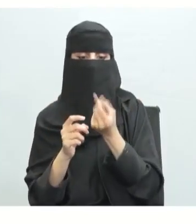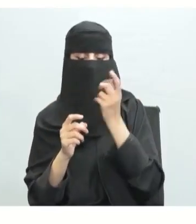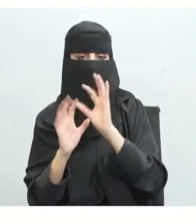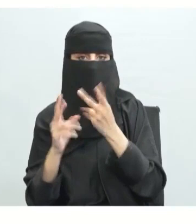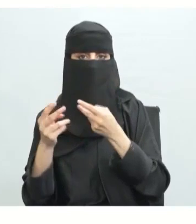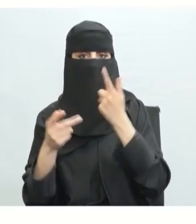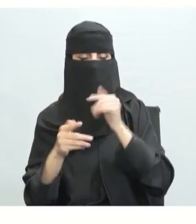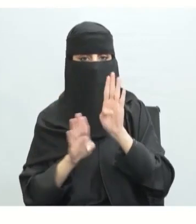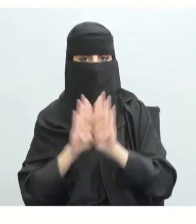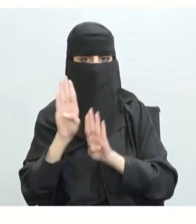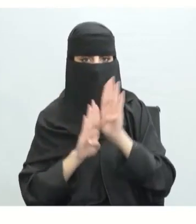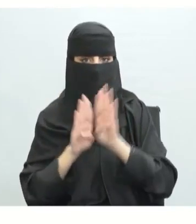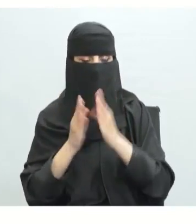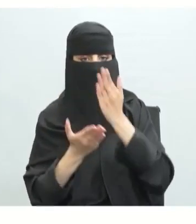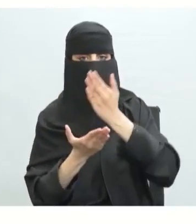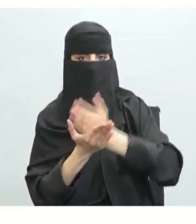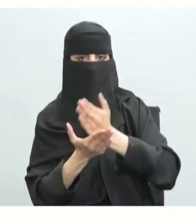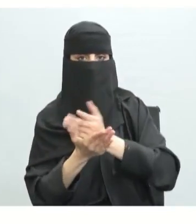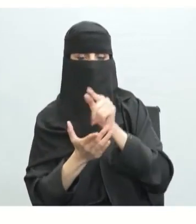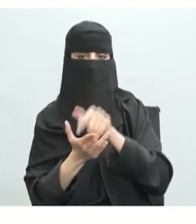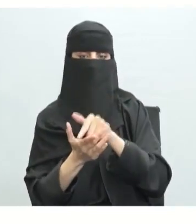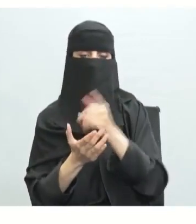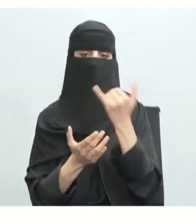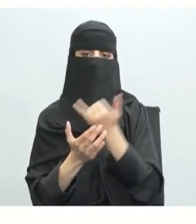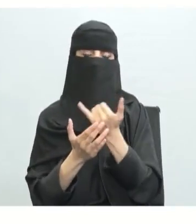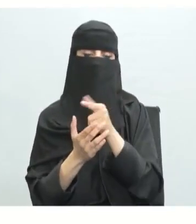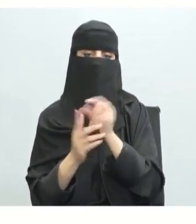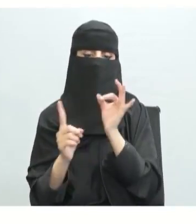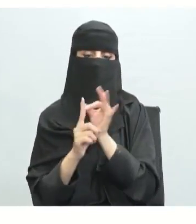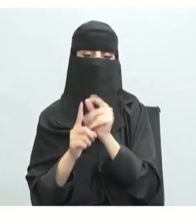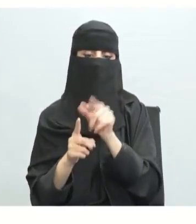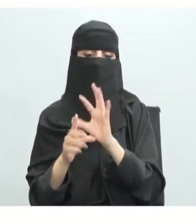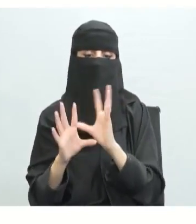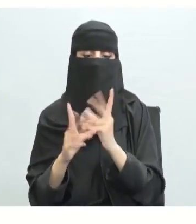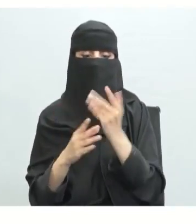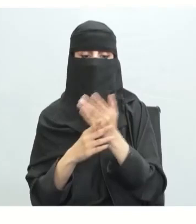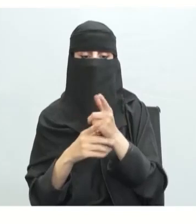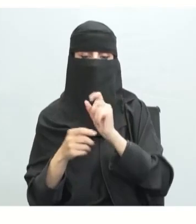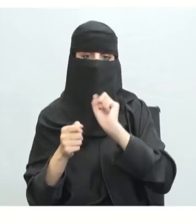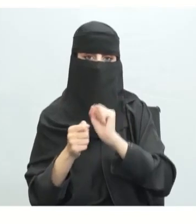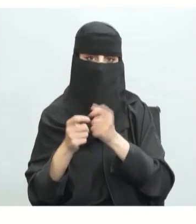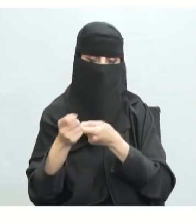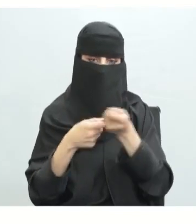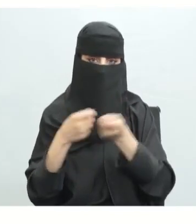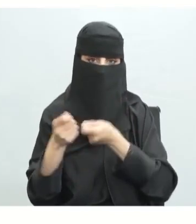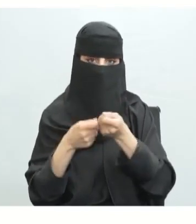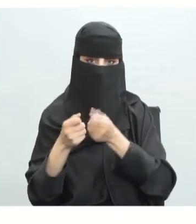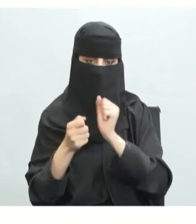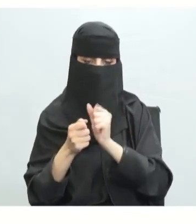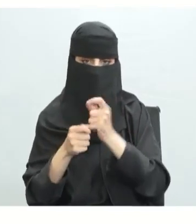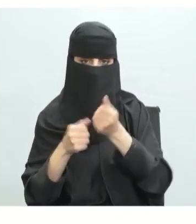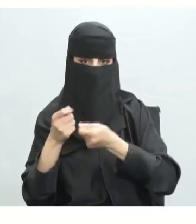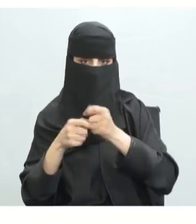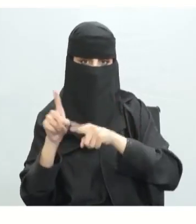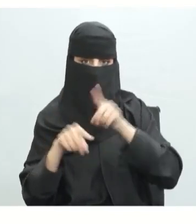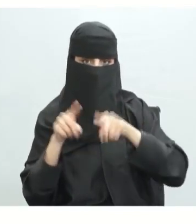مفتوحة وعادلة وغير مشوهة وهذا هو في الواقع مربط الفرس في الحد الفاصلي بين تحقيق اقتصاد السوق